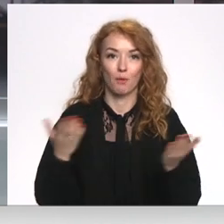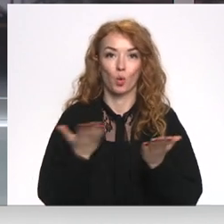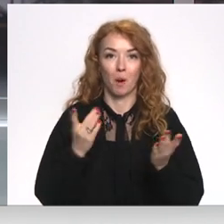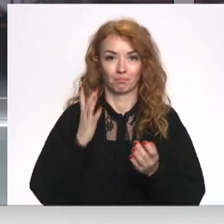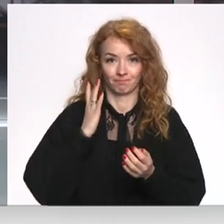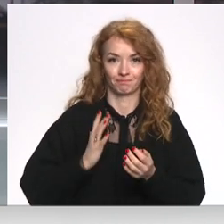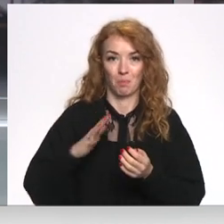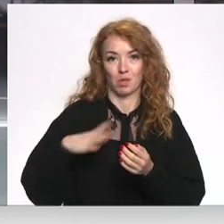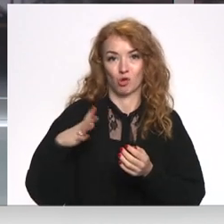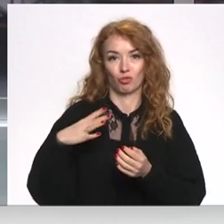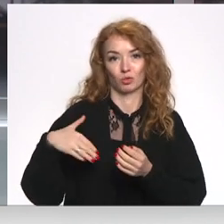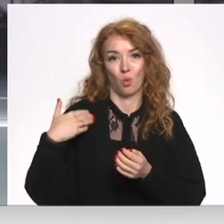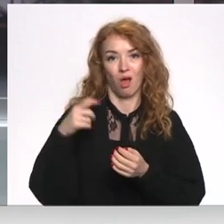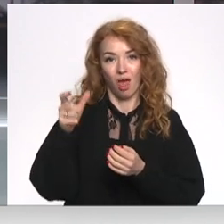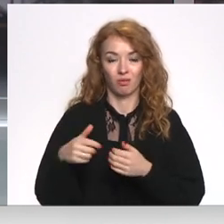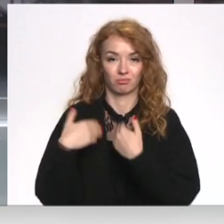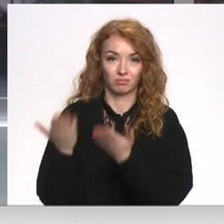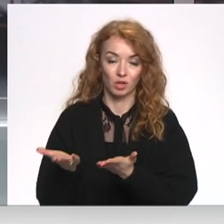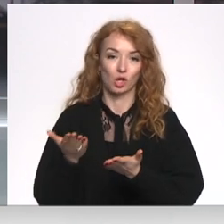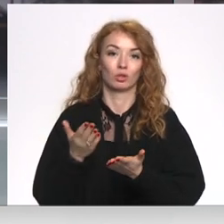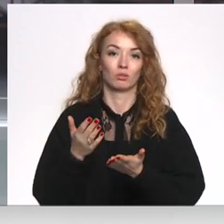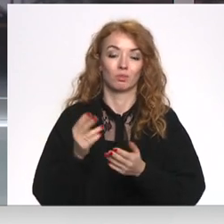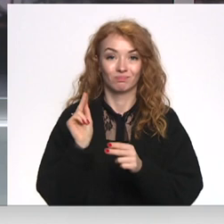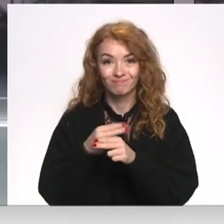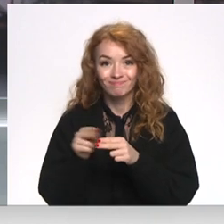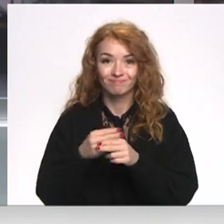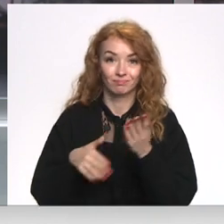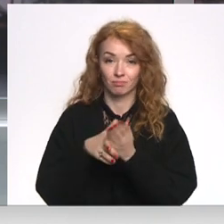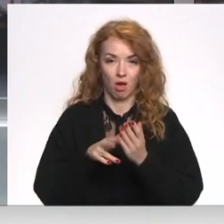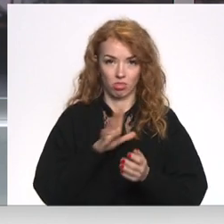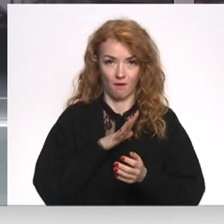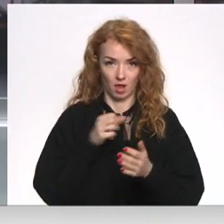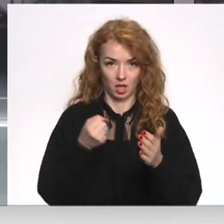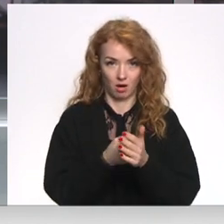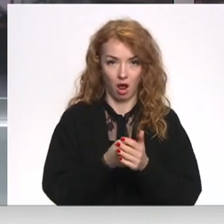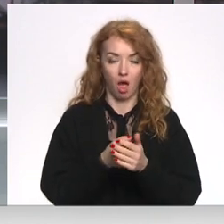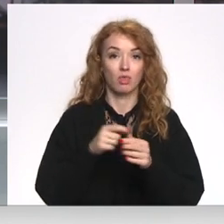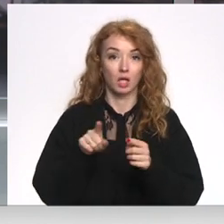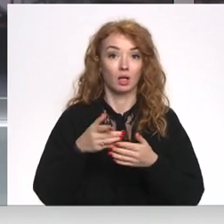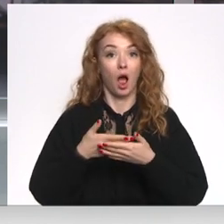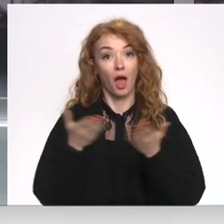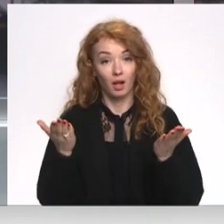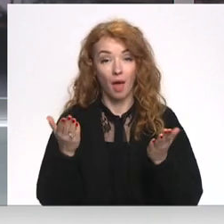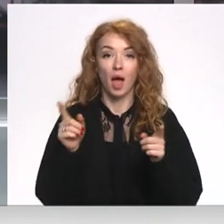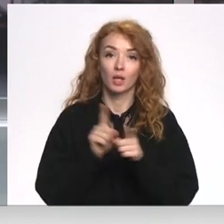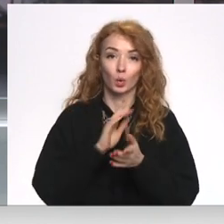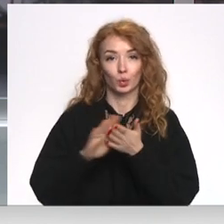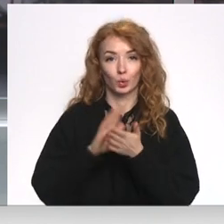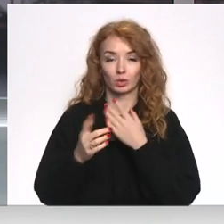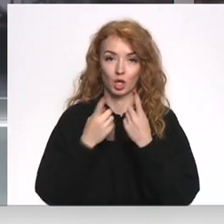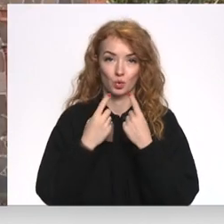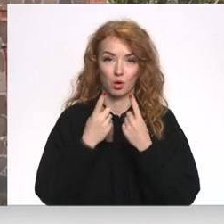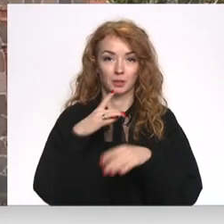pienākums bijušajiem audzēkņiem nodrošināt sociālo korekciju, netiek ar to galā. Tas izskan gan atklātās, gan neformālās sarunās.